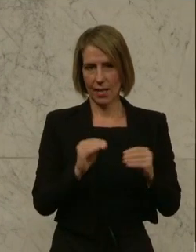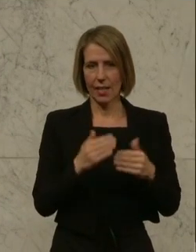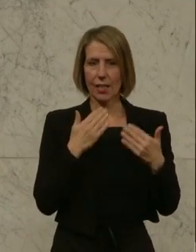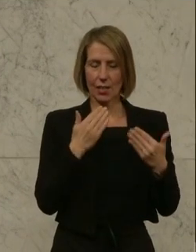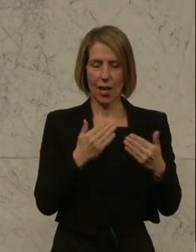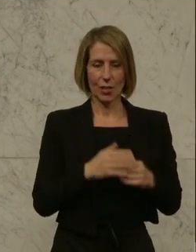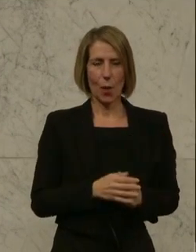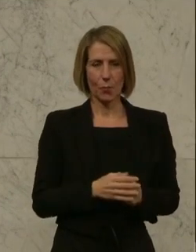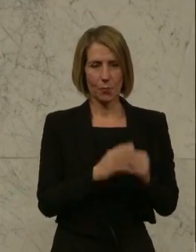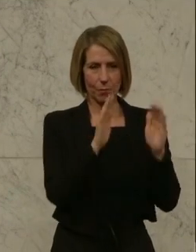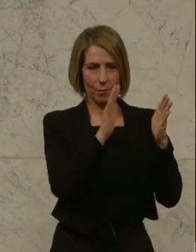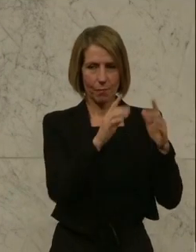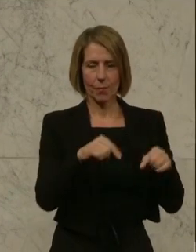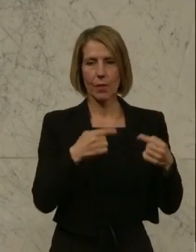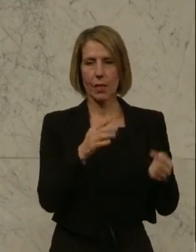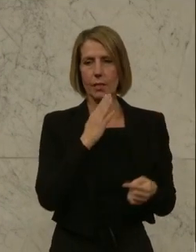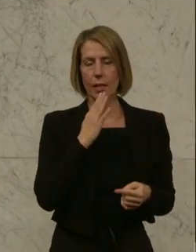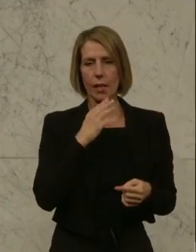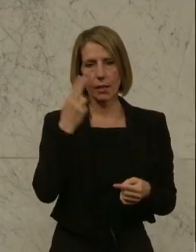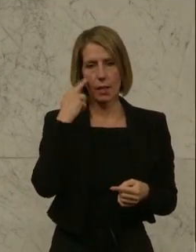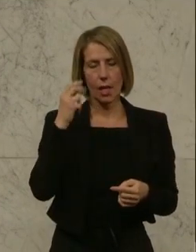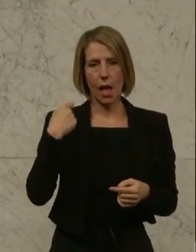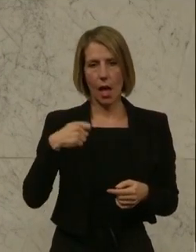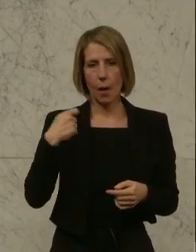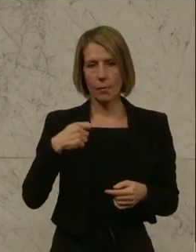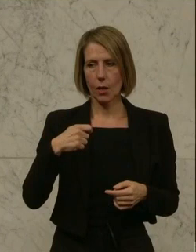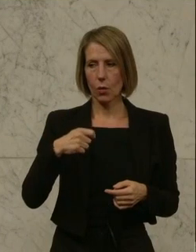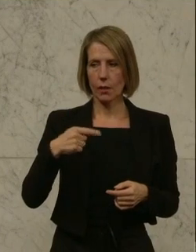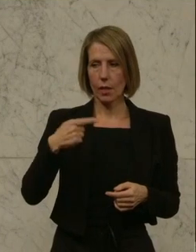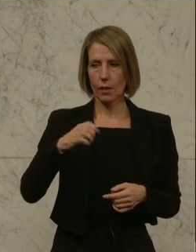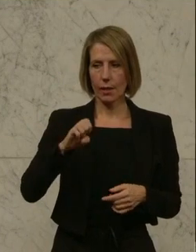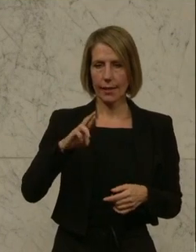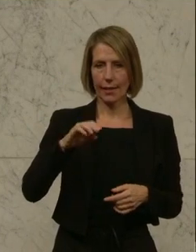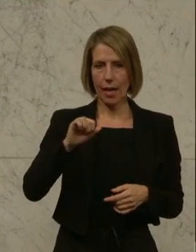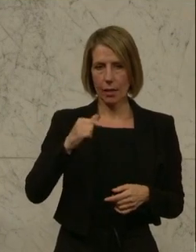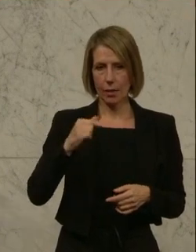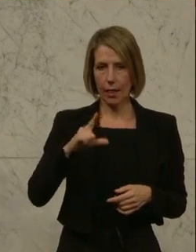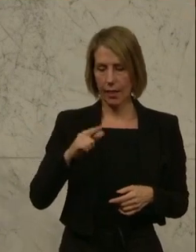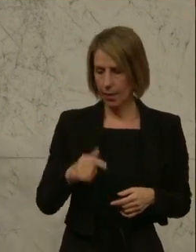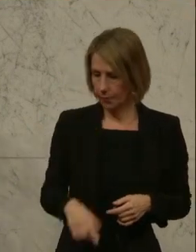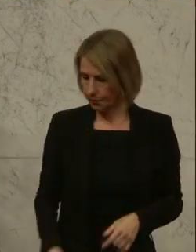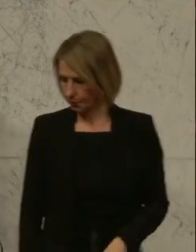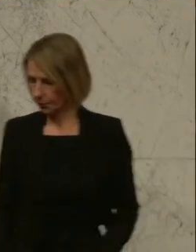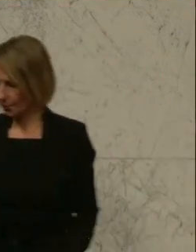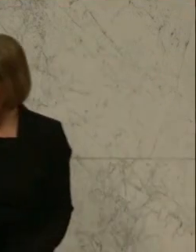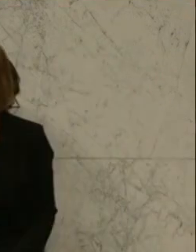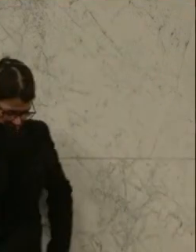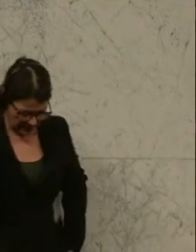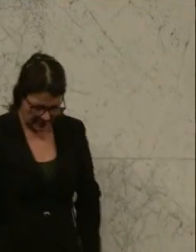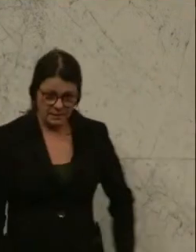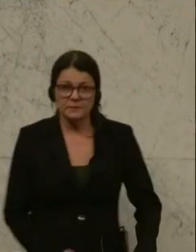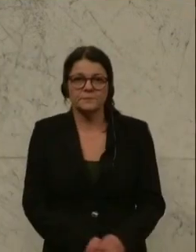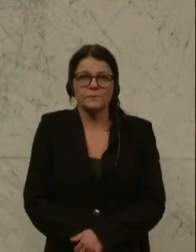Das war natürlich Harald Stephan von den Freiheitlichen. Diese Neuerungen im Wahlrecht würden die Briefwahl in Österreich sicherer und